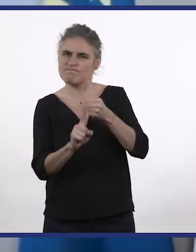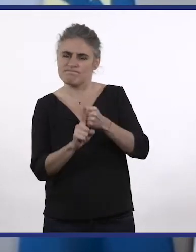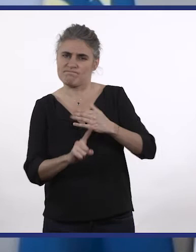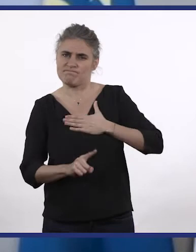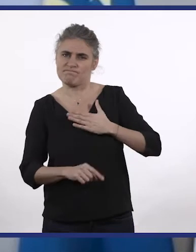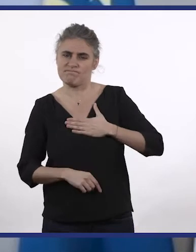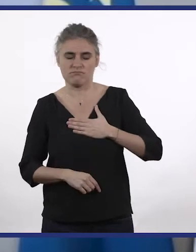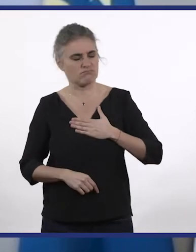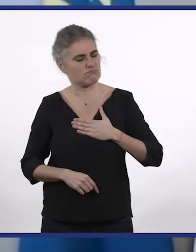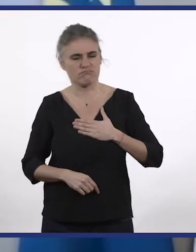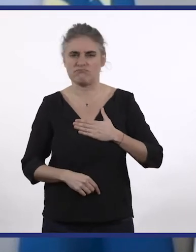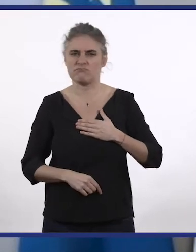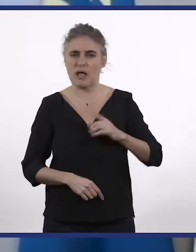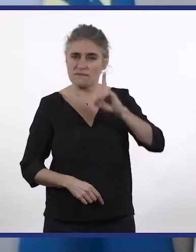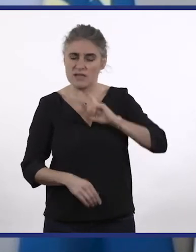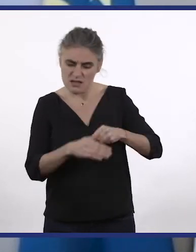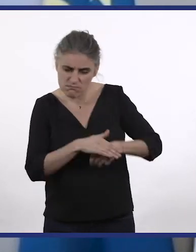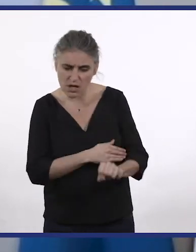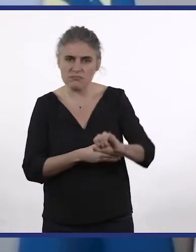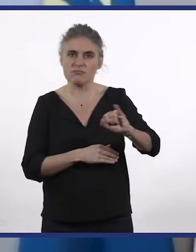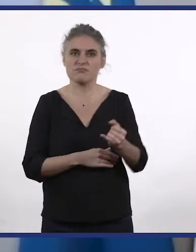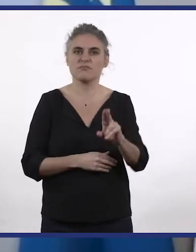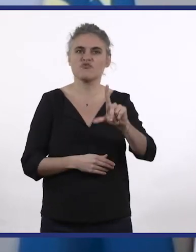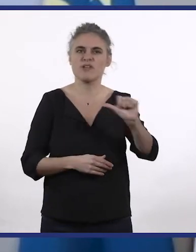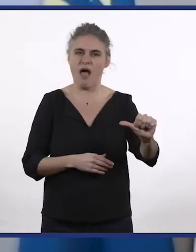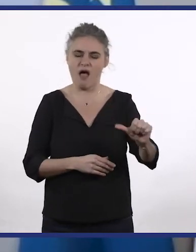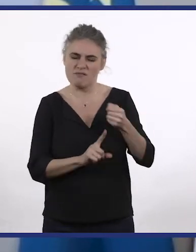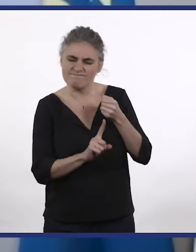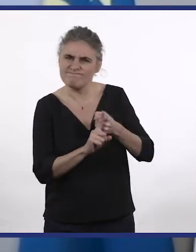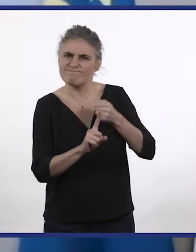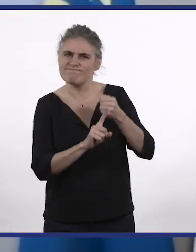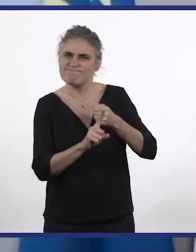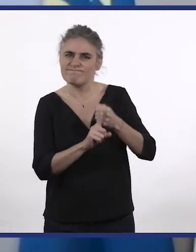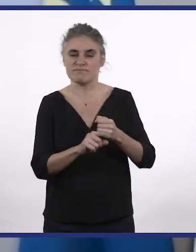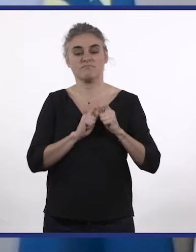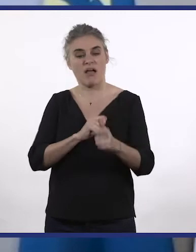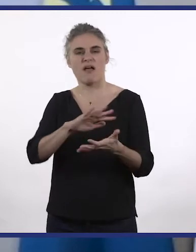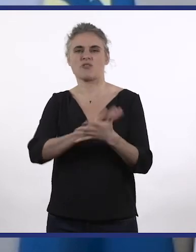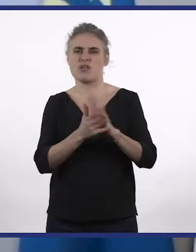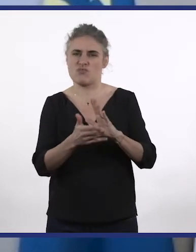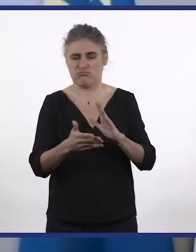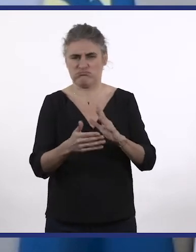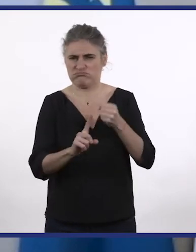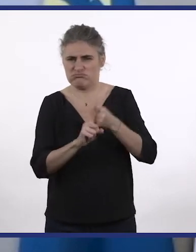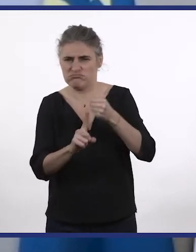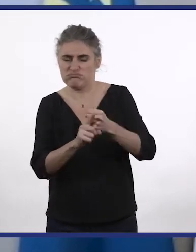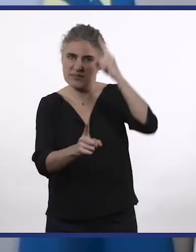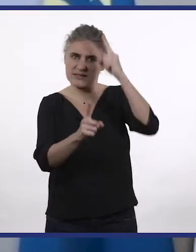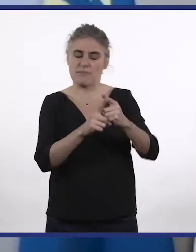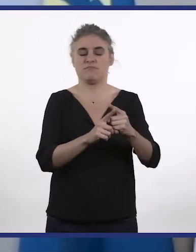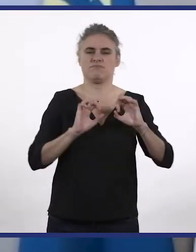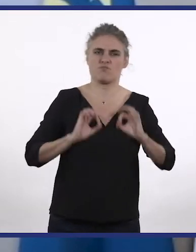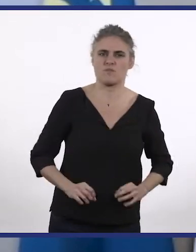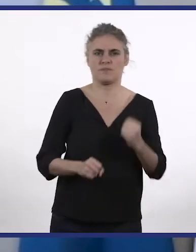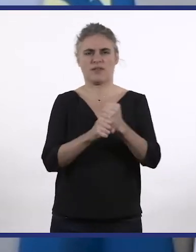Ce combat, je l'ai mené au quotidien, depuis la naissance de ma fille Julia, à travers mon engagement associatif en faveur de l'inclusion scolaire